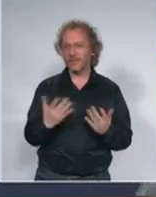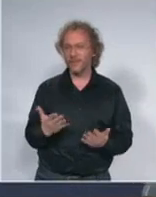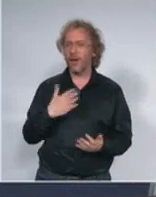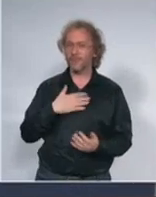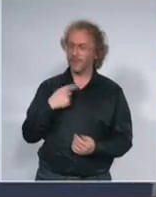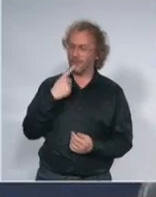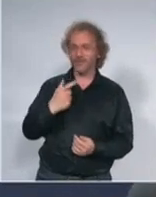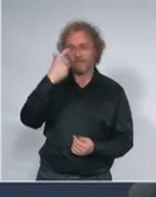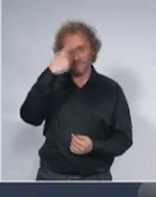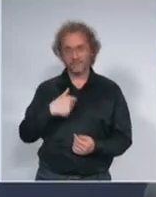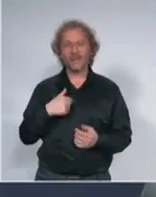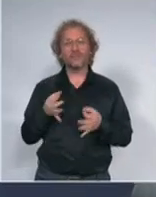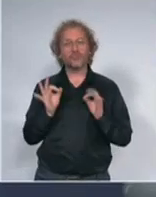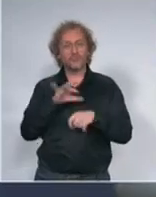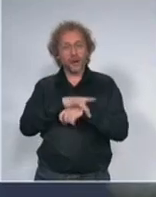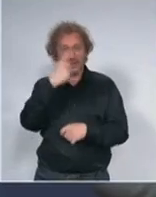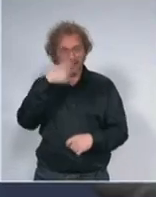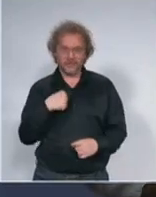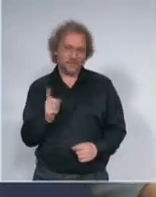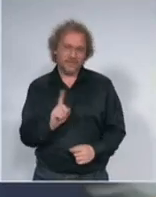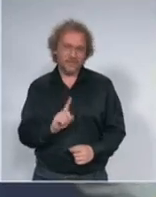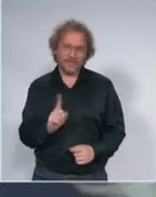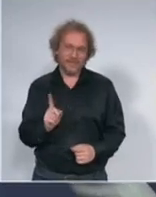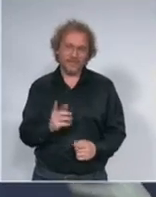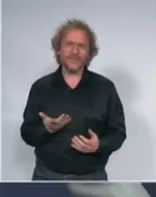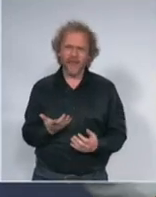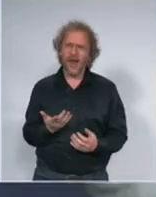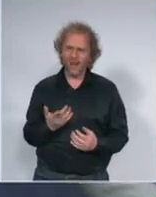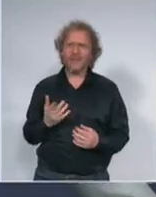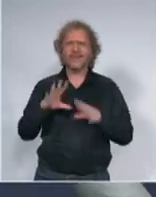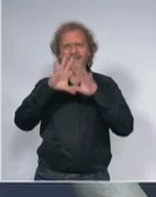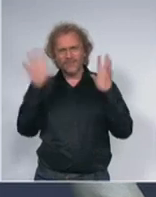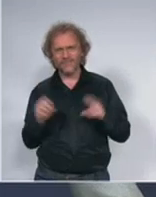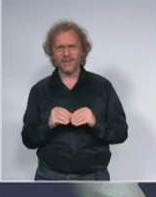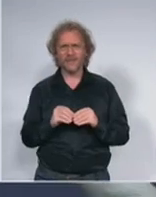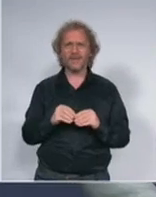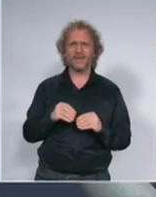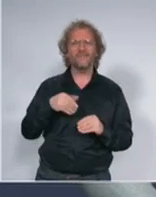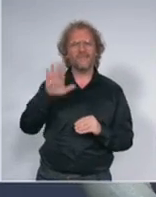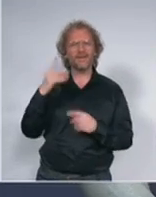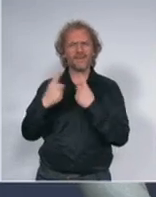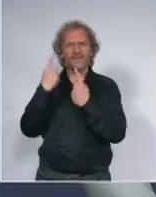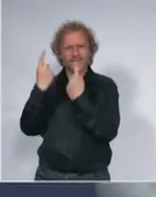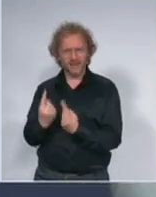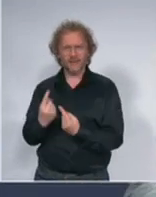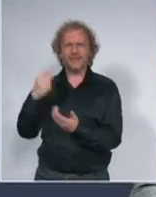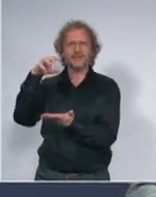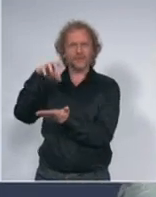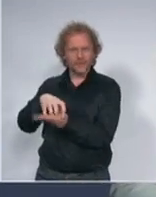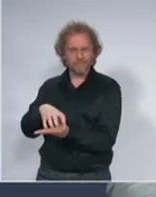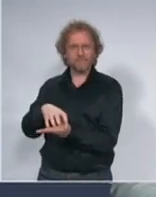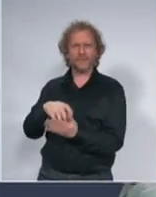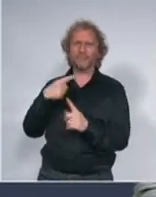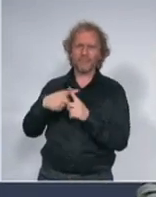iz svega onoga o čemu pričamo na kriznim štabovima i onoga što sam nažalost morala da naučim